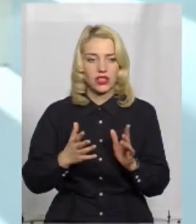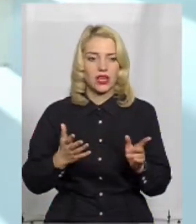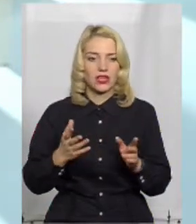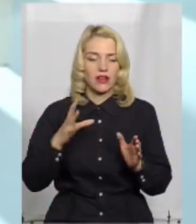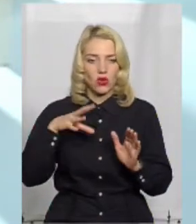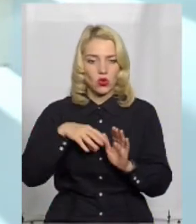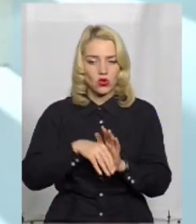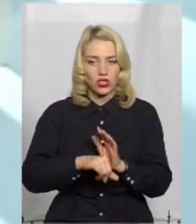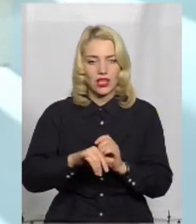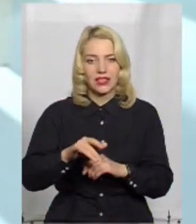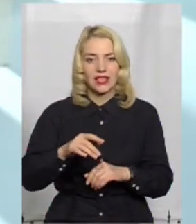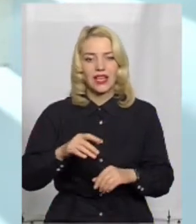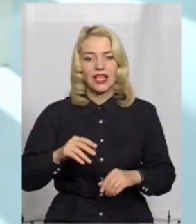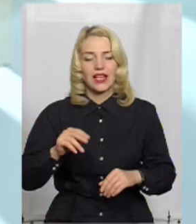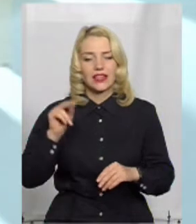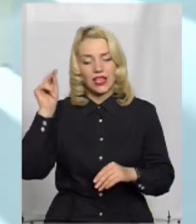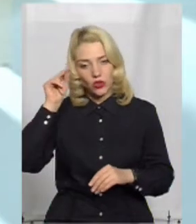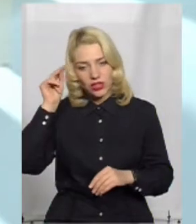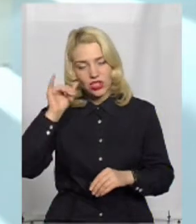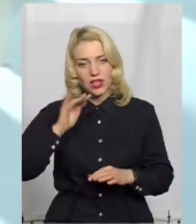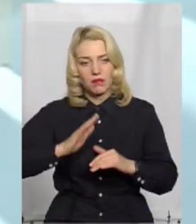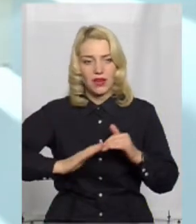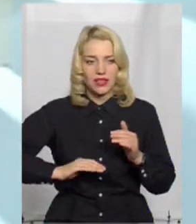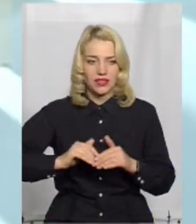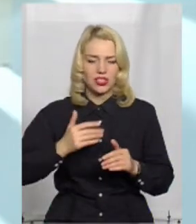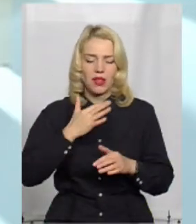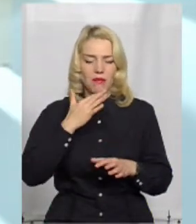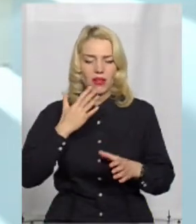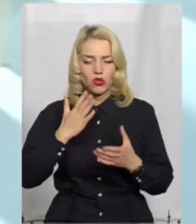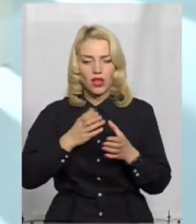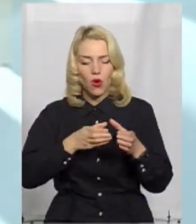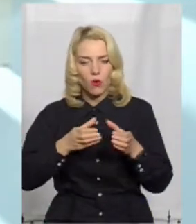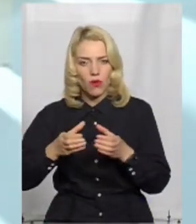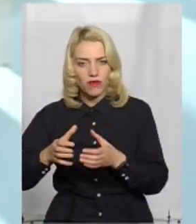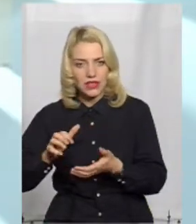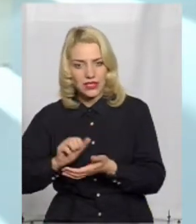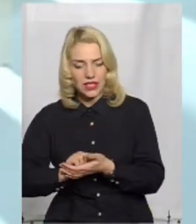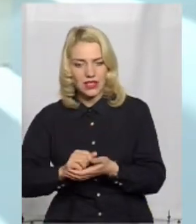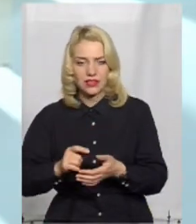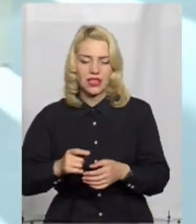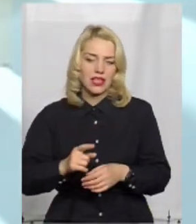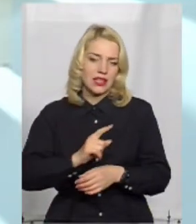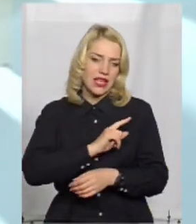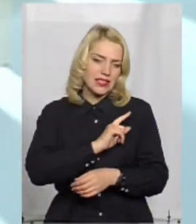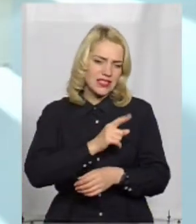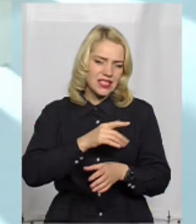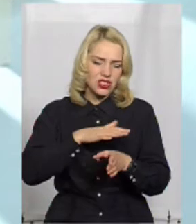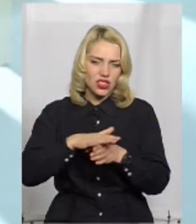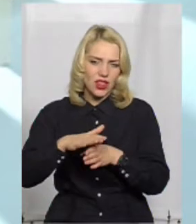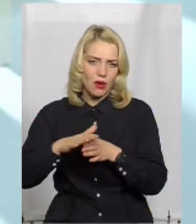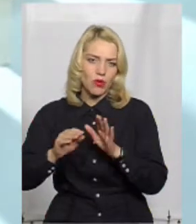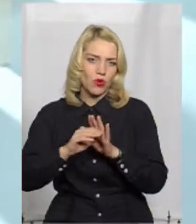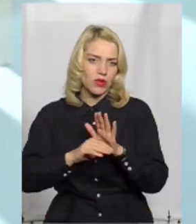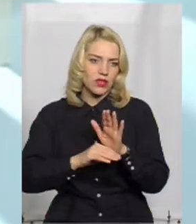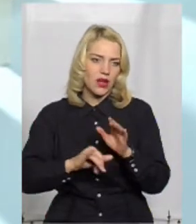і теоретичні, і практичні, дуже багато групових занять. Досить насичена програма. Більше